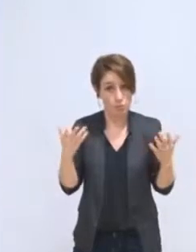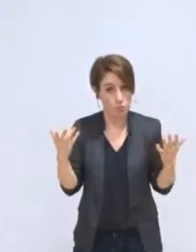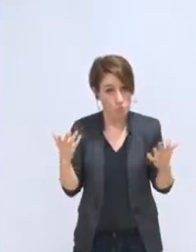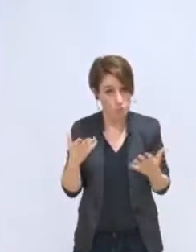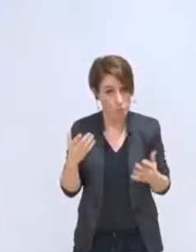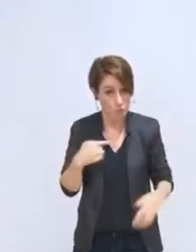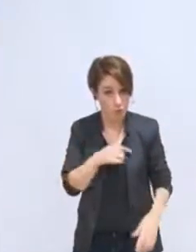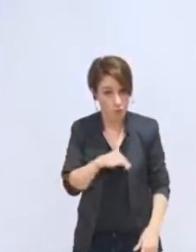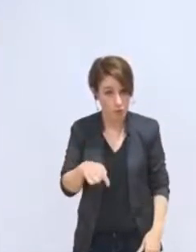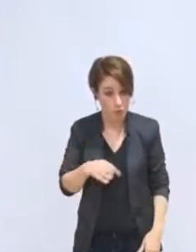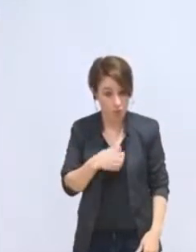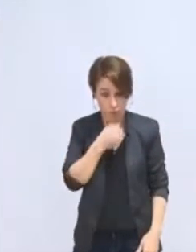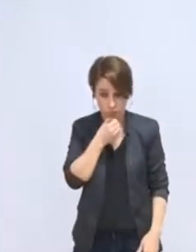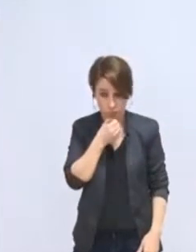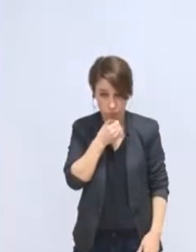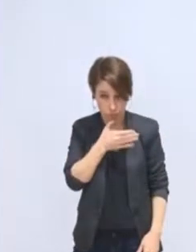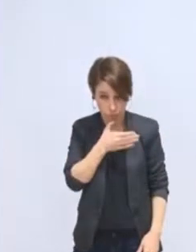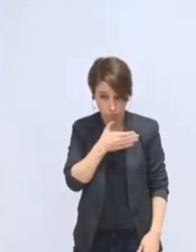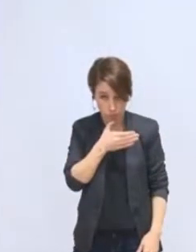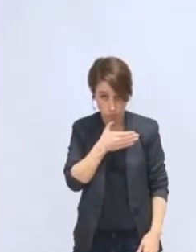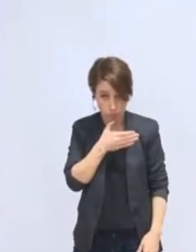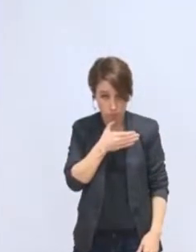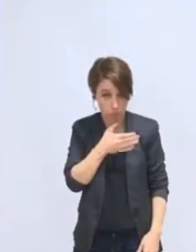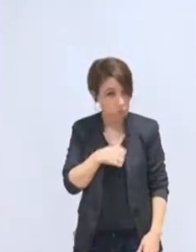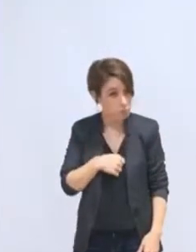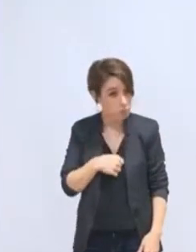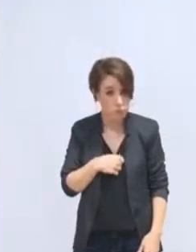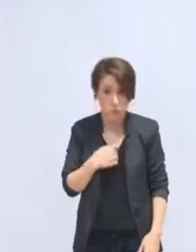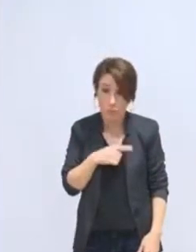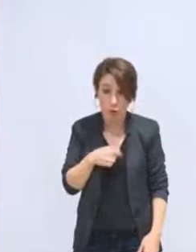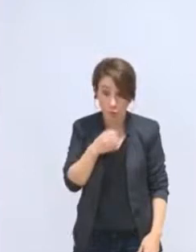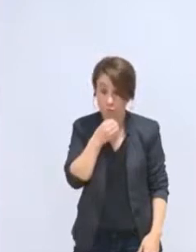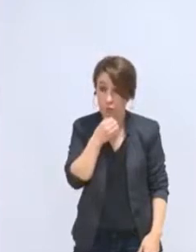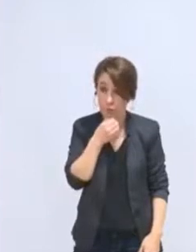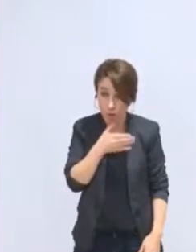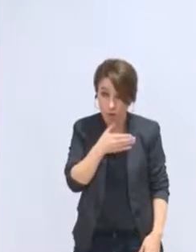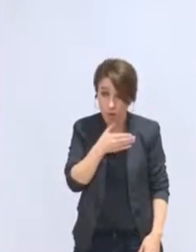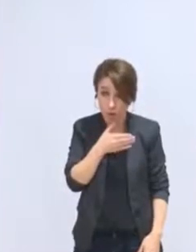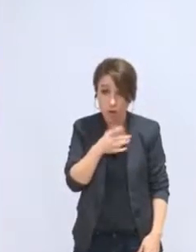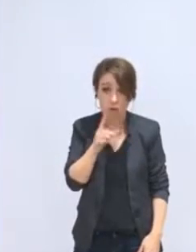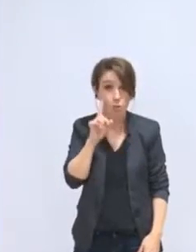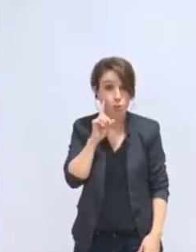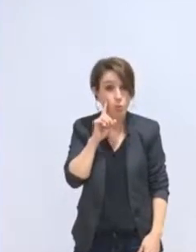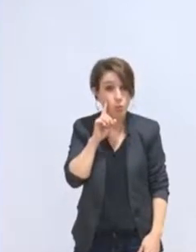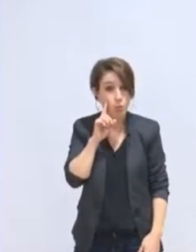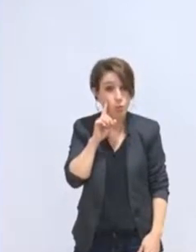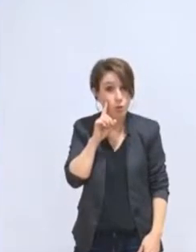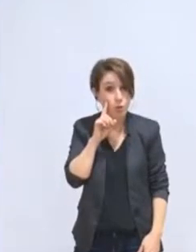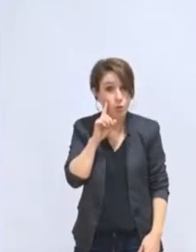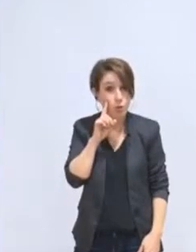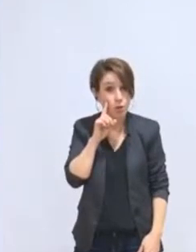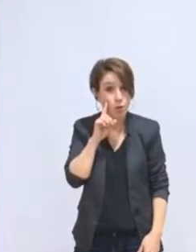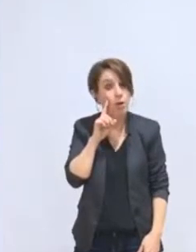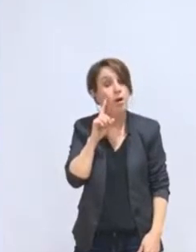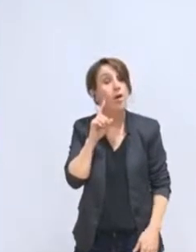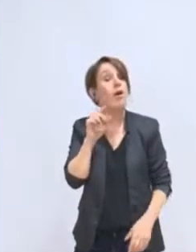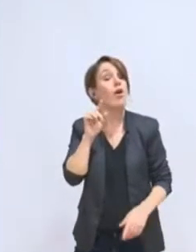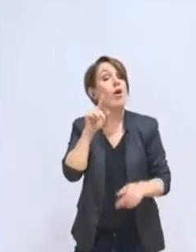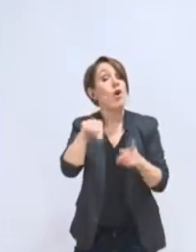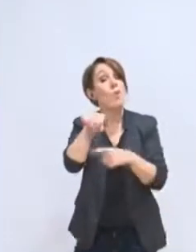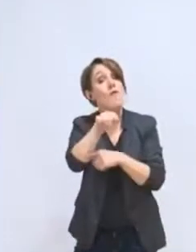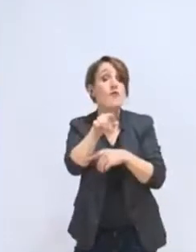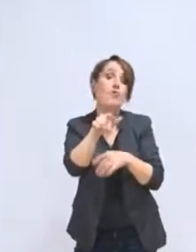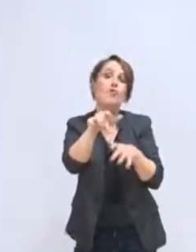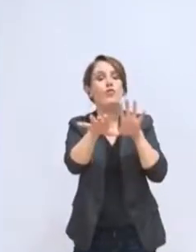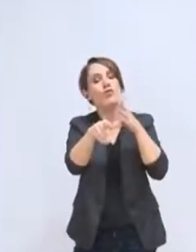devant le choix que vous faites, certes via le plan dit de sauvegarde que